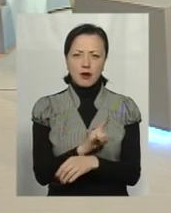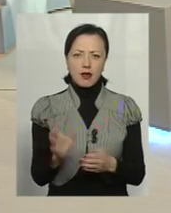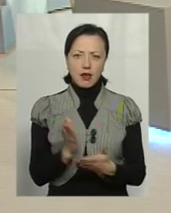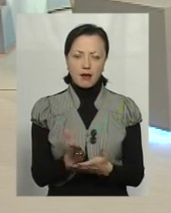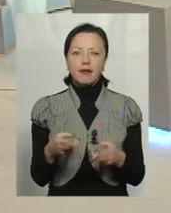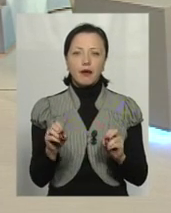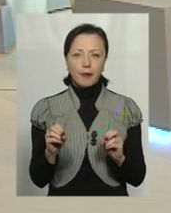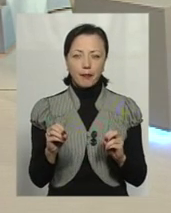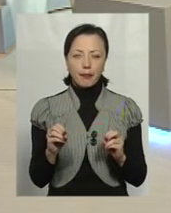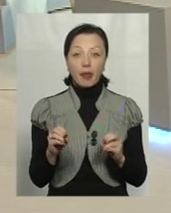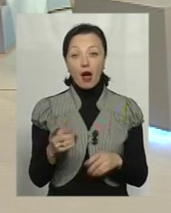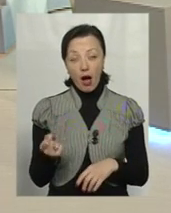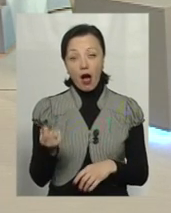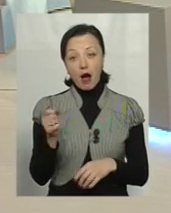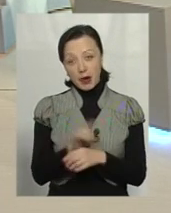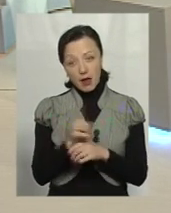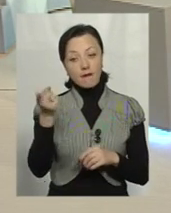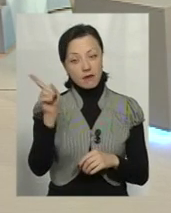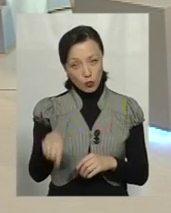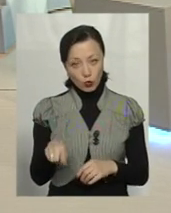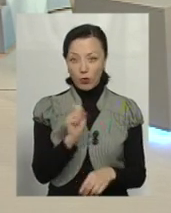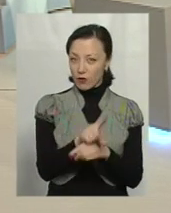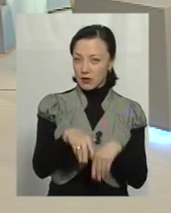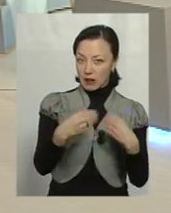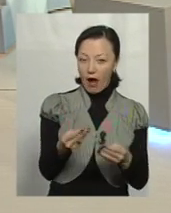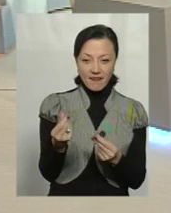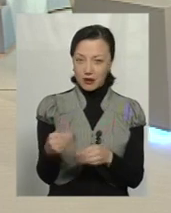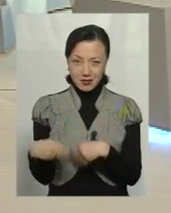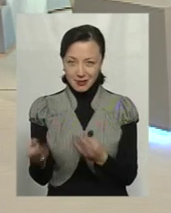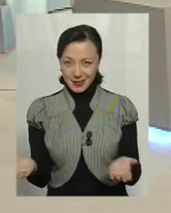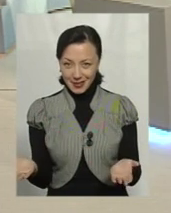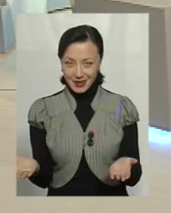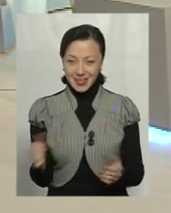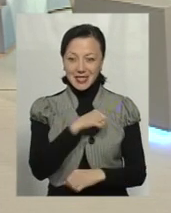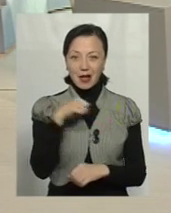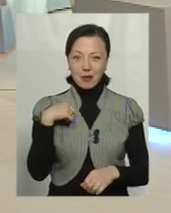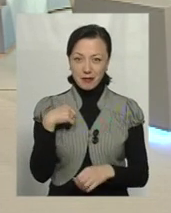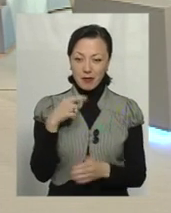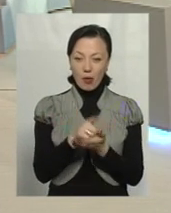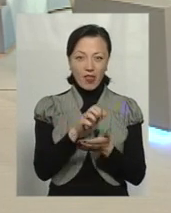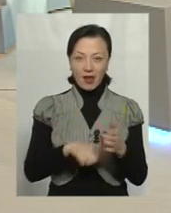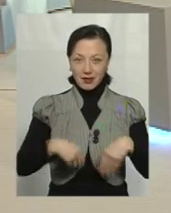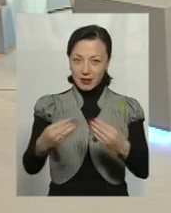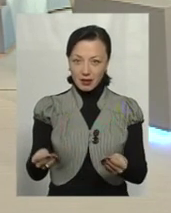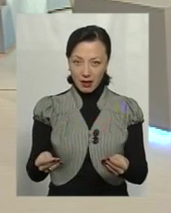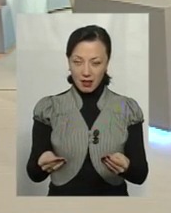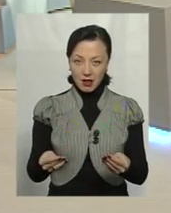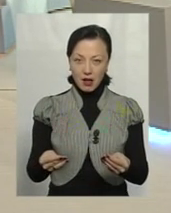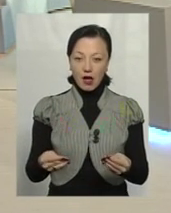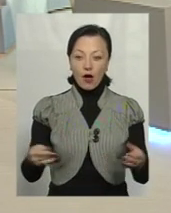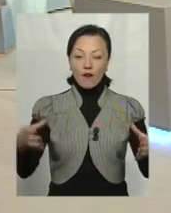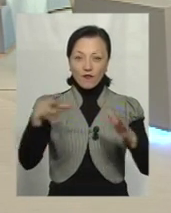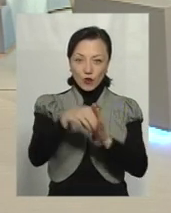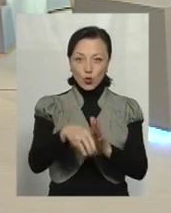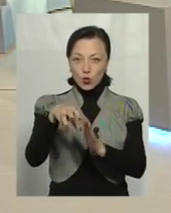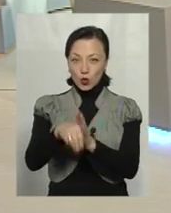Де тут брехня? А брехня в тому, що повноваження дали, а фінанси не дали. Тобто, самі податки не дали. В структурі